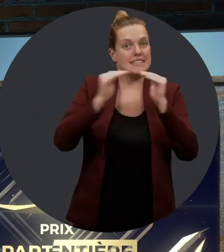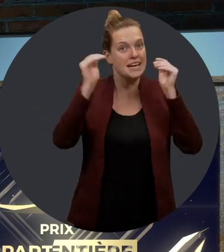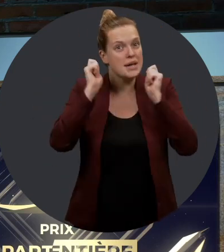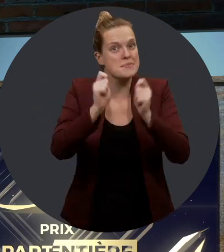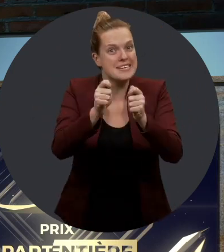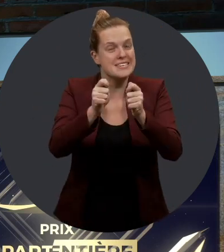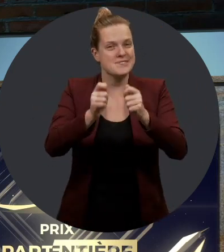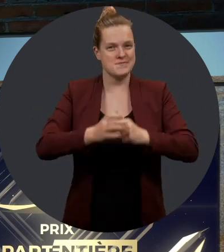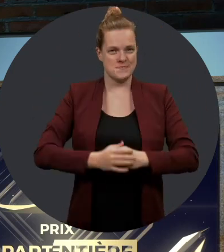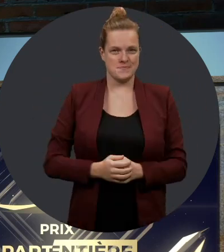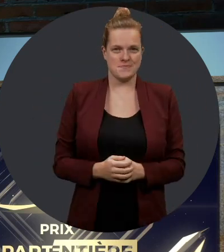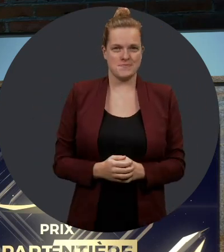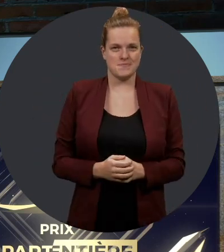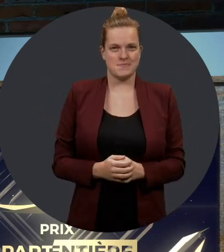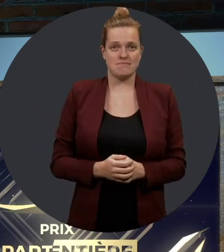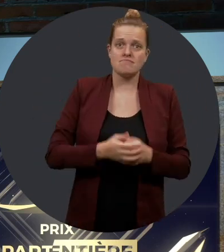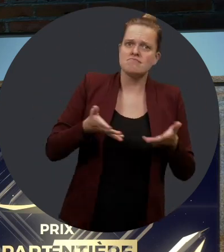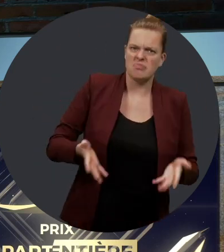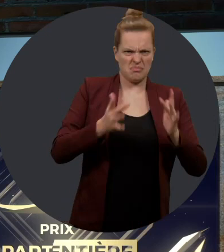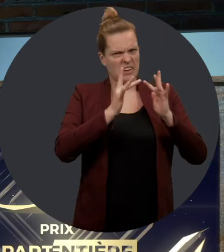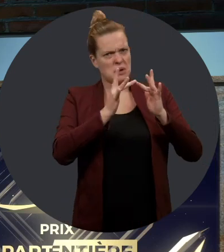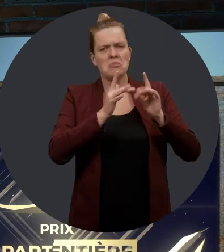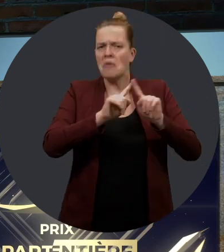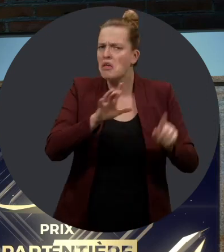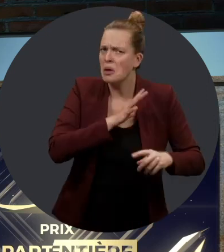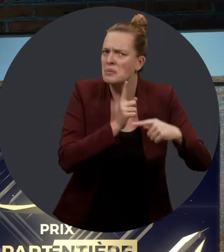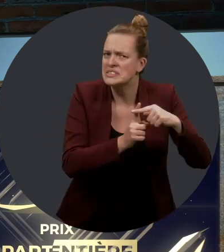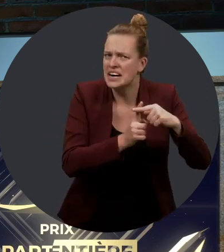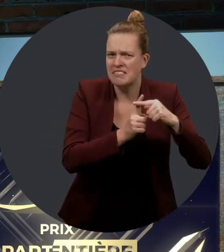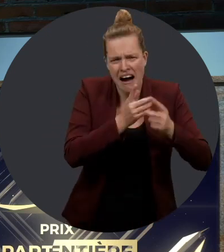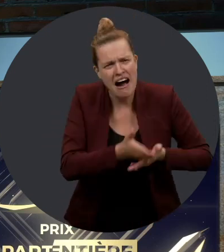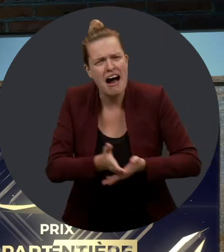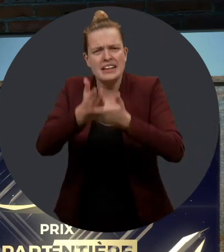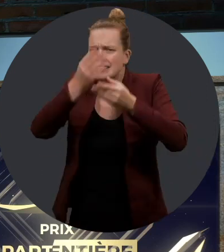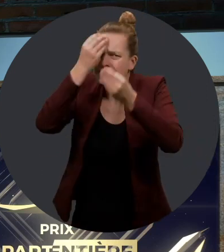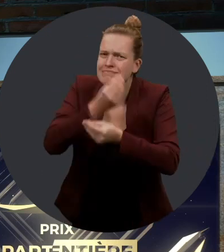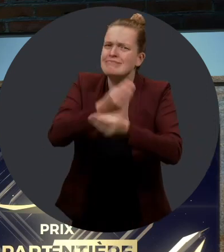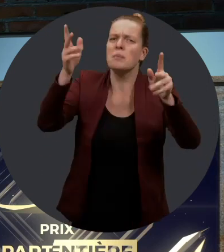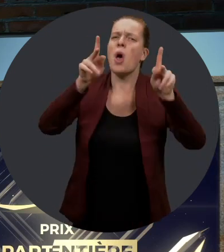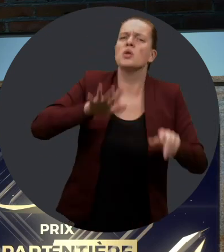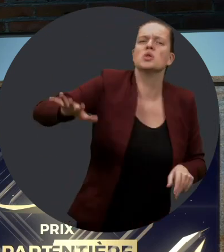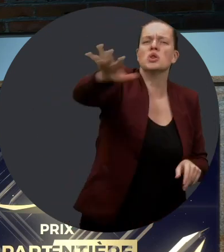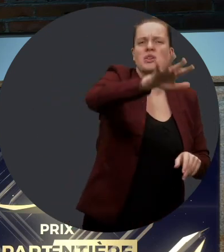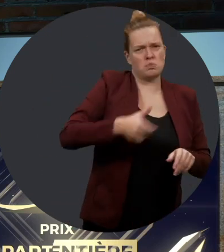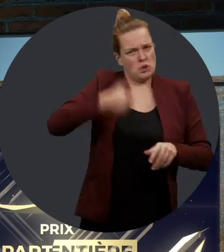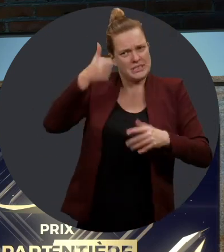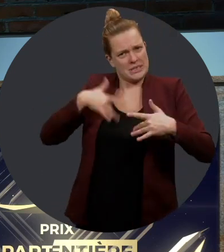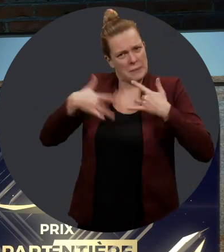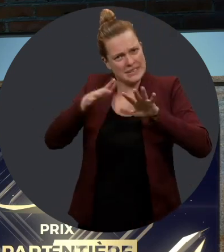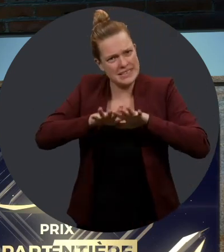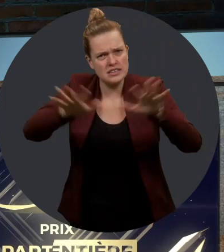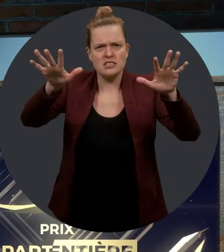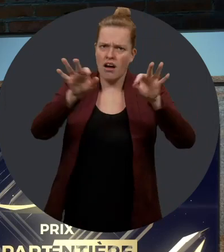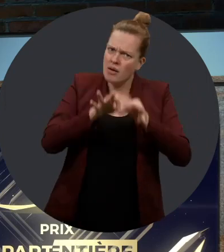virtuelle du prix À part entière. Mais cette formule virtuelle, il y a du positif. Ça permet, oui, de sensibiliser